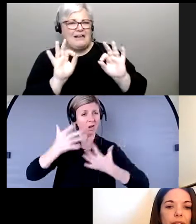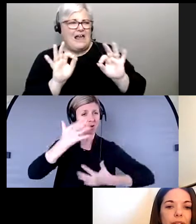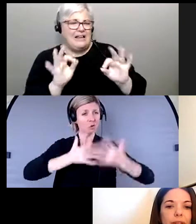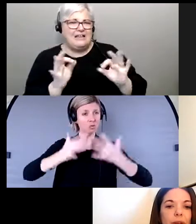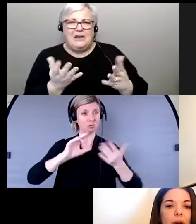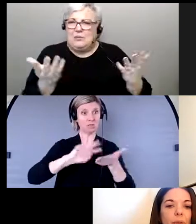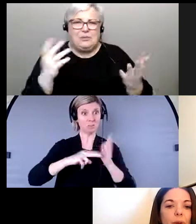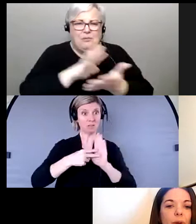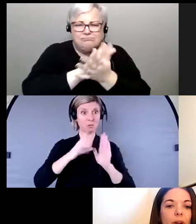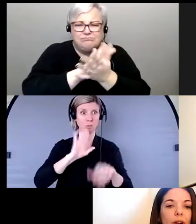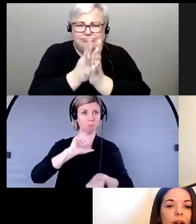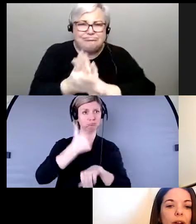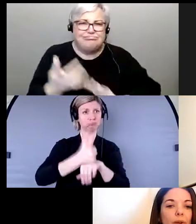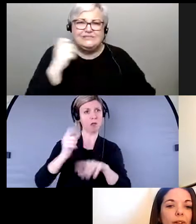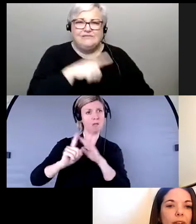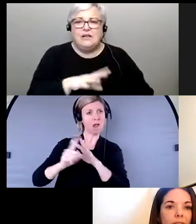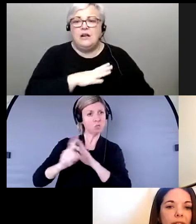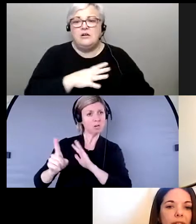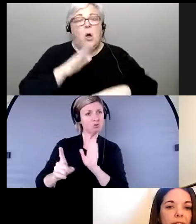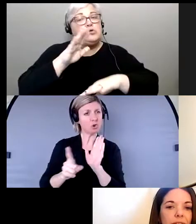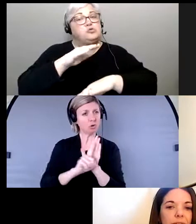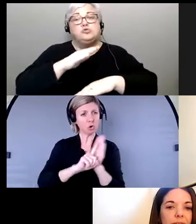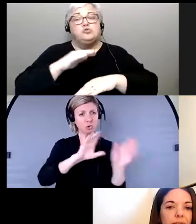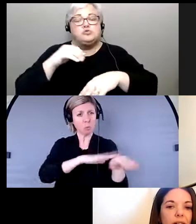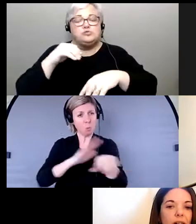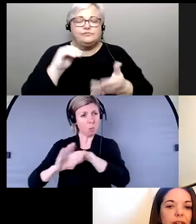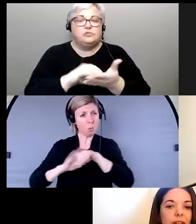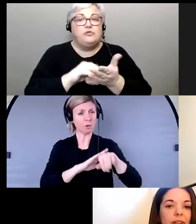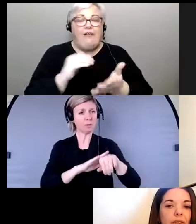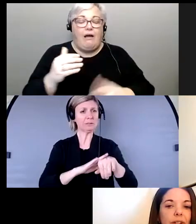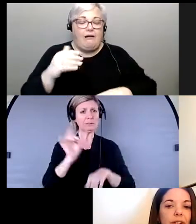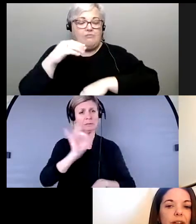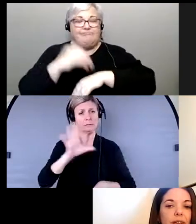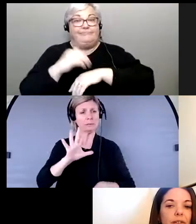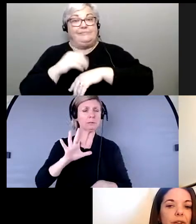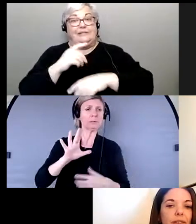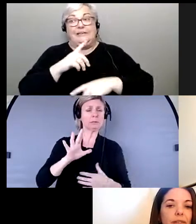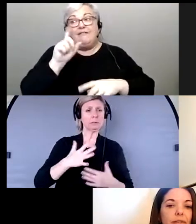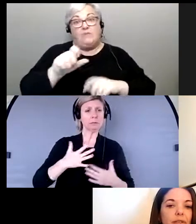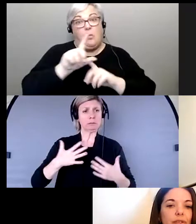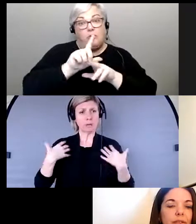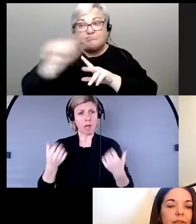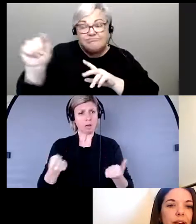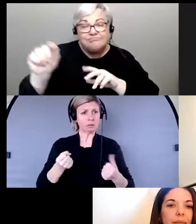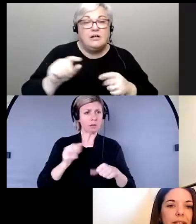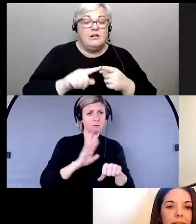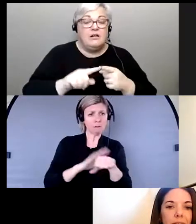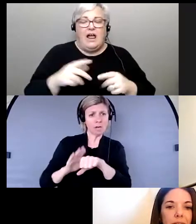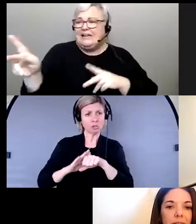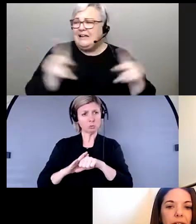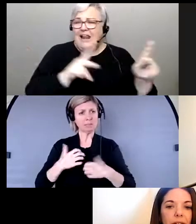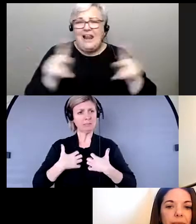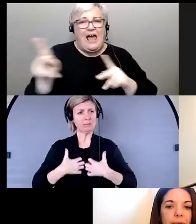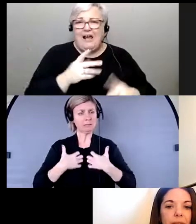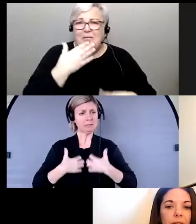événements, nous avons des alertes d'évacuation, des avis de mauvaise qualité de l'air et